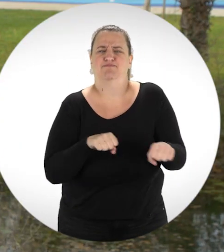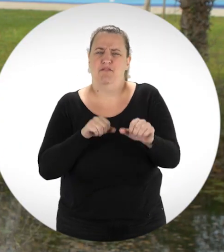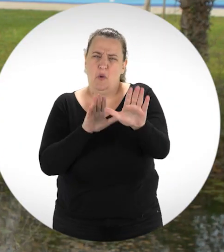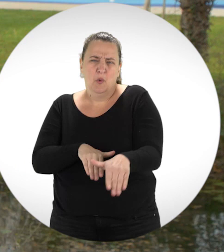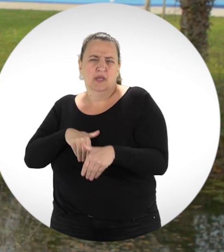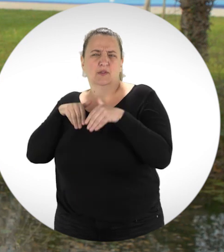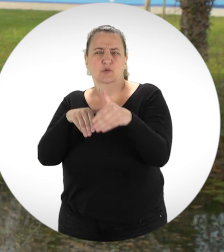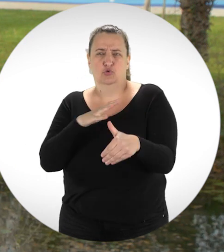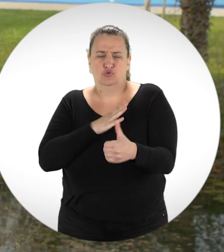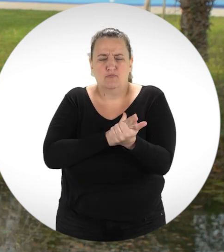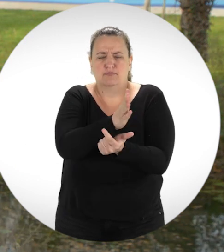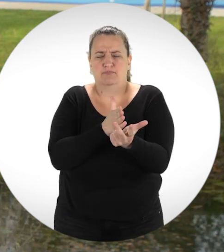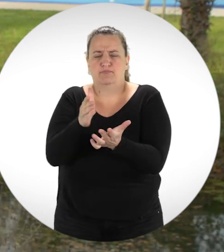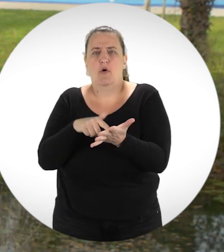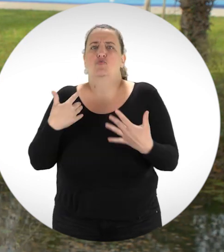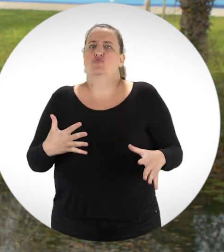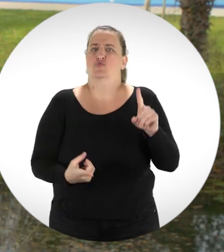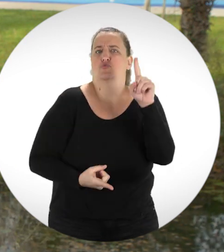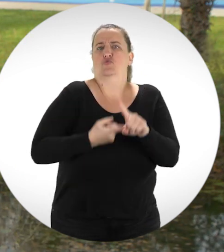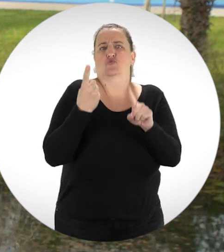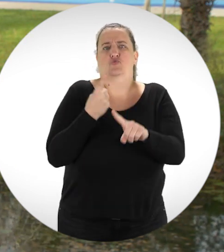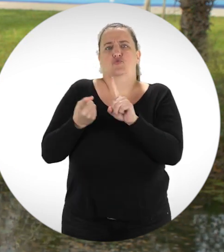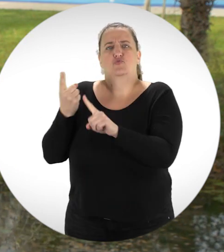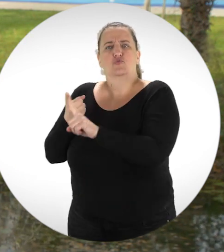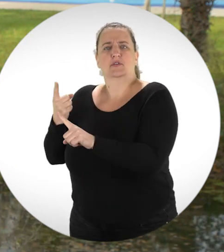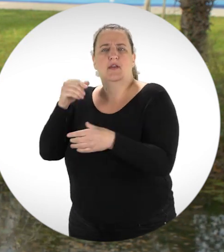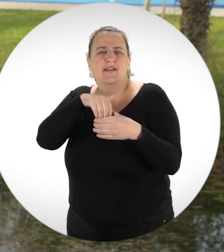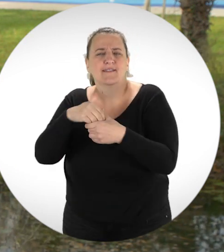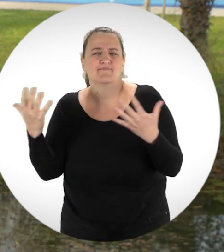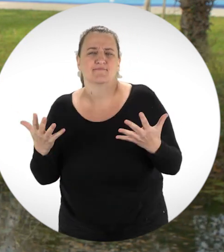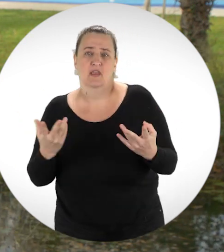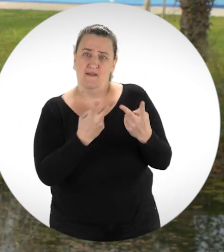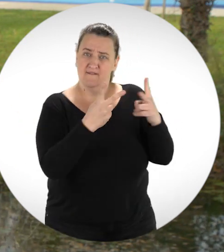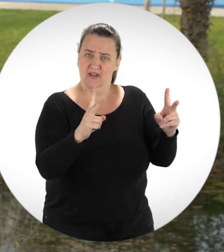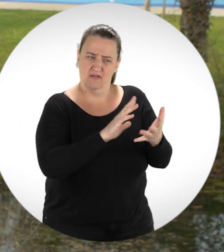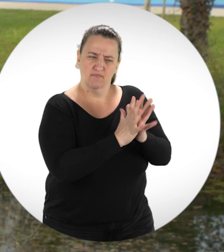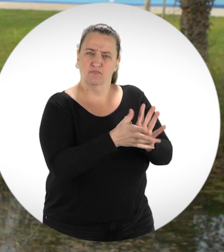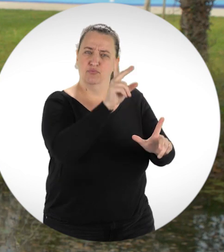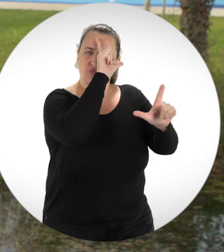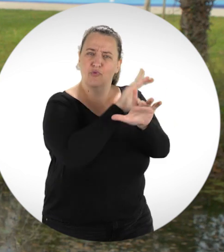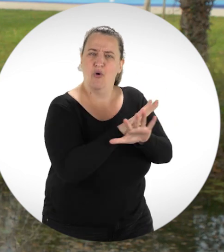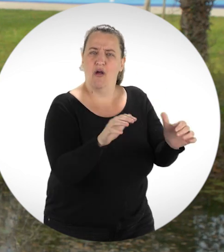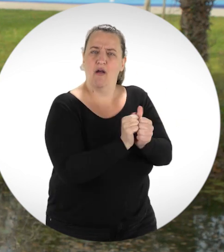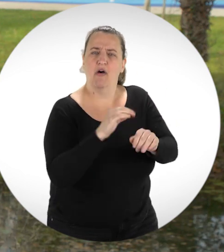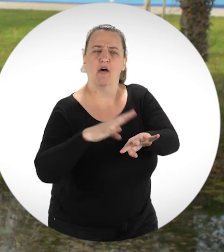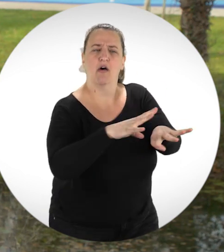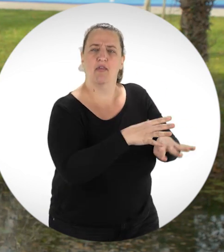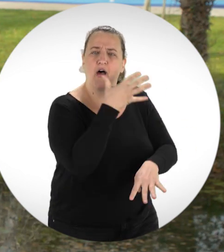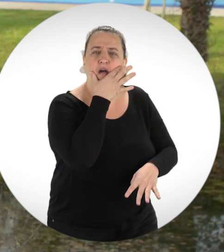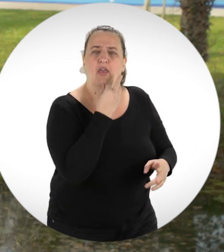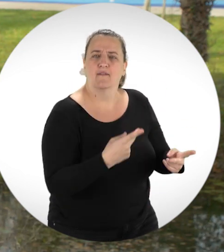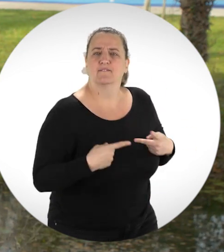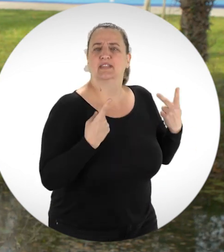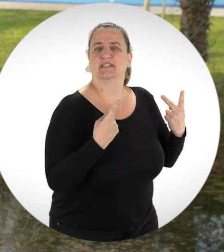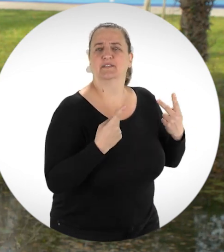continuer avec les axes prioritaires que nous avons définis. Une ville plus tranquille, des quartiers plus